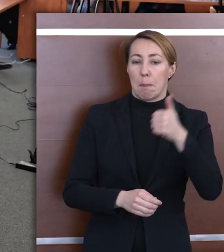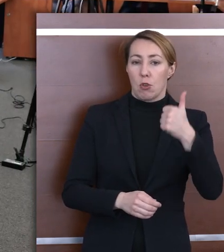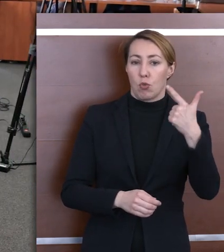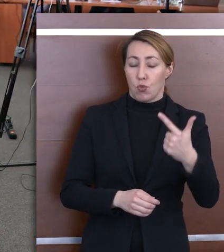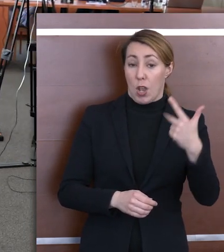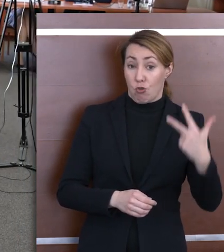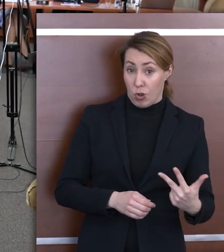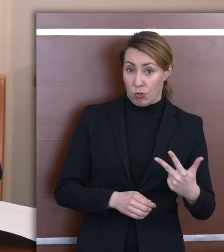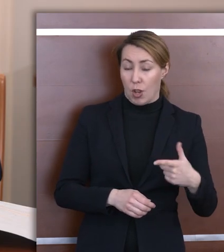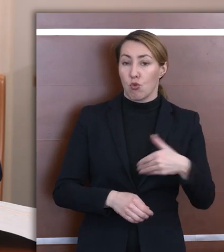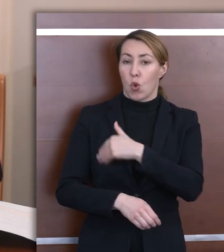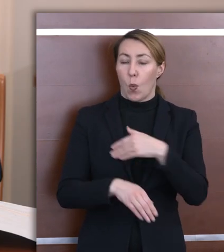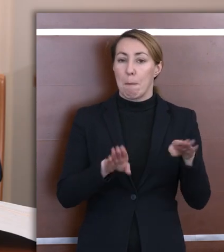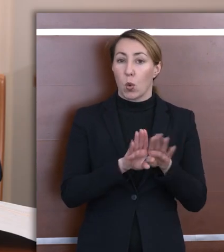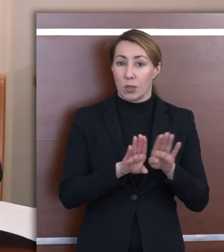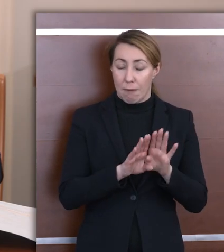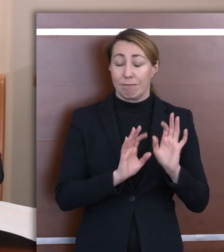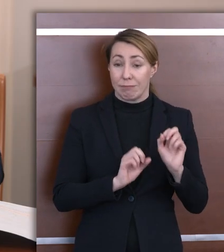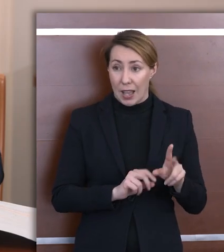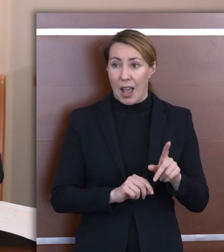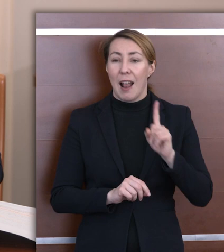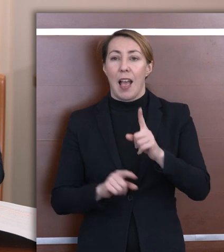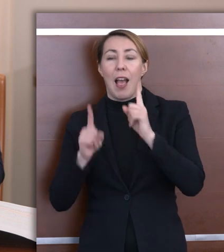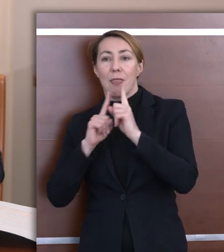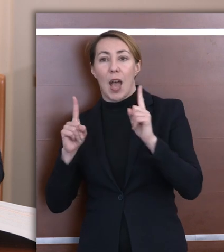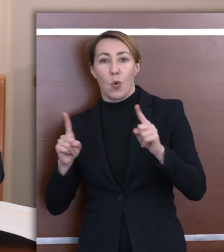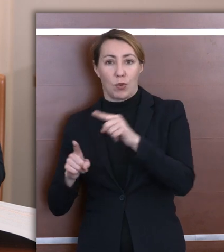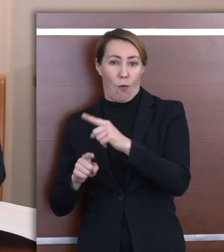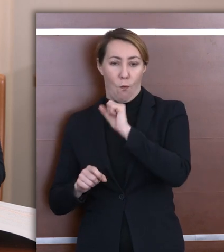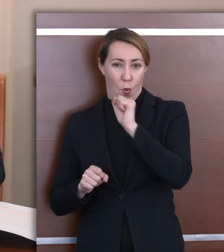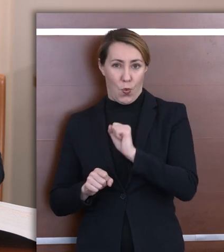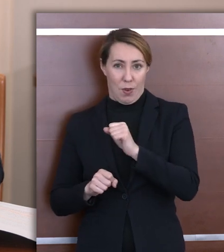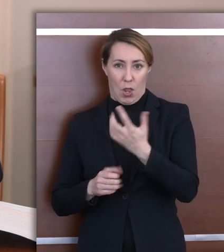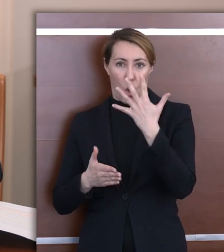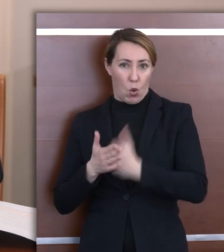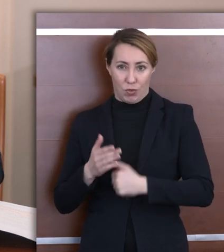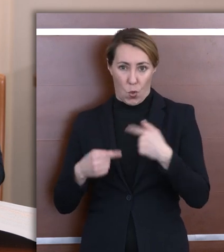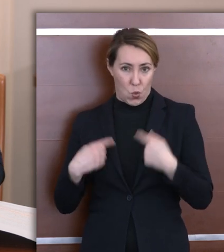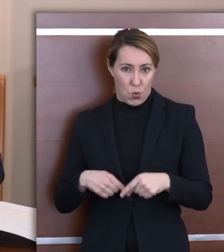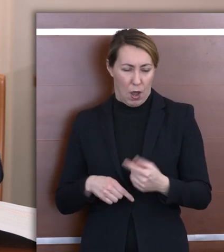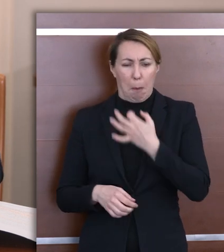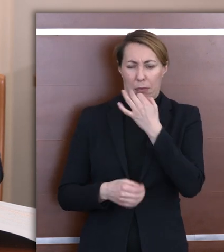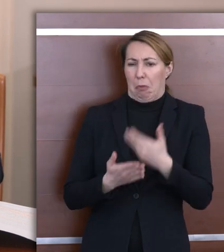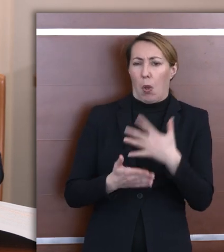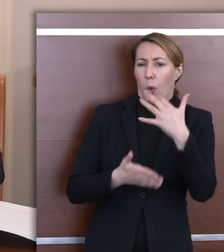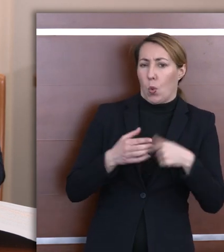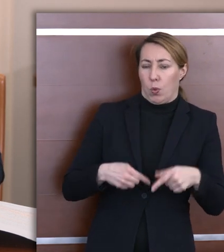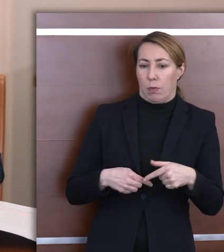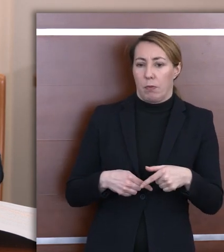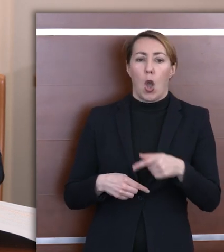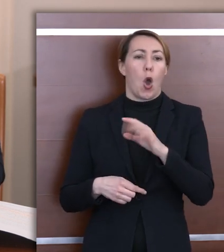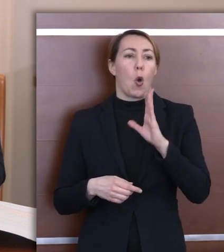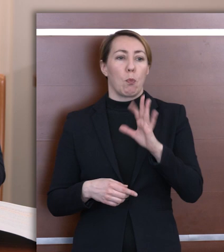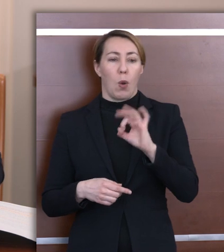i trzecich szkoły podstawowej, ale nauczyciele w żadnej ze skontrolowanych przez nas szkół nie korzystali z nich na pytanie dlaczego, bo one nie